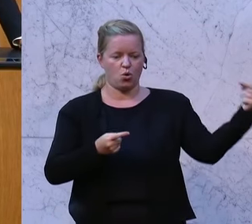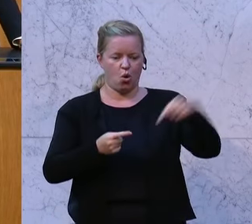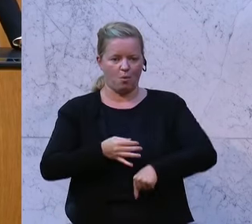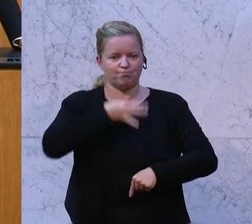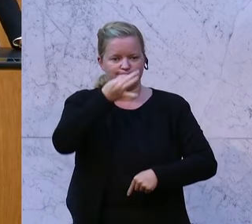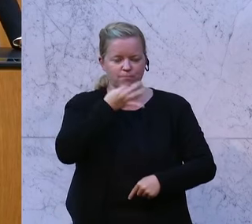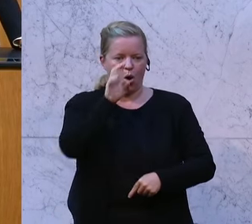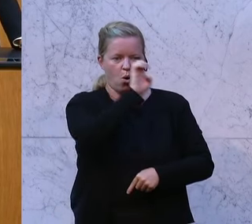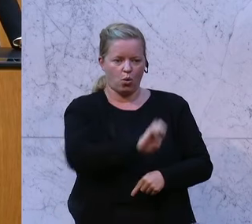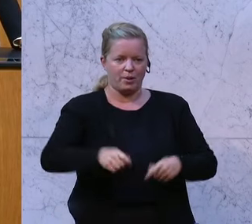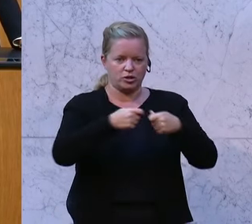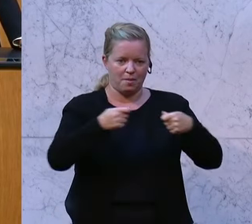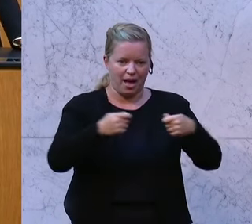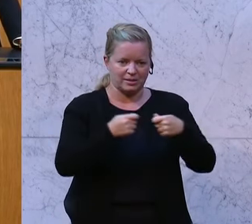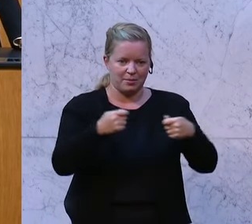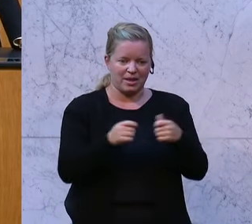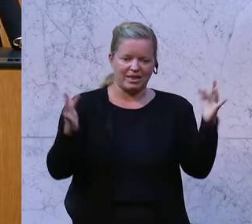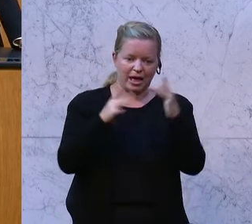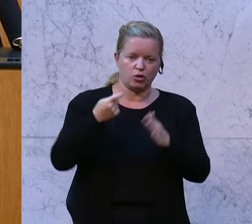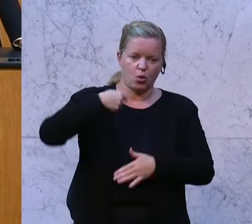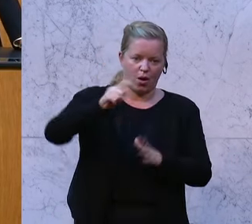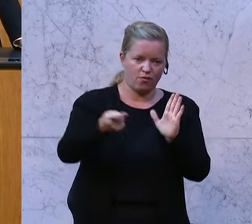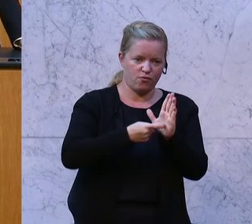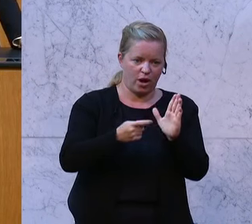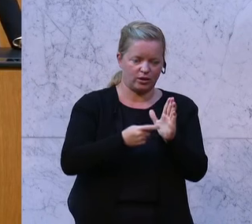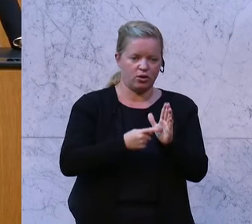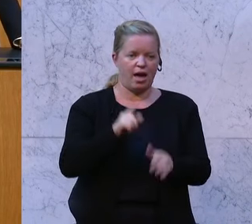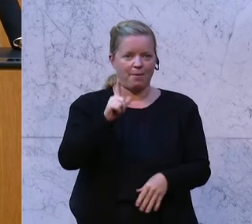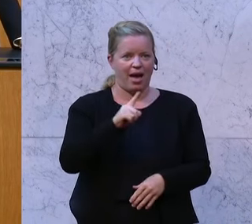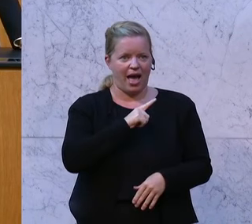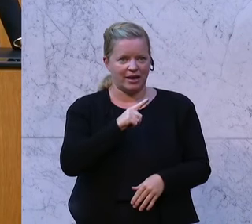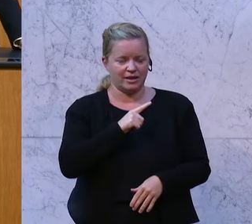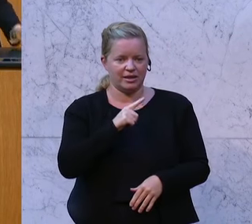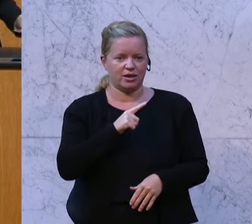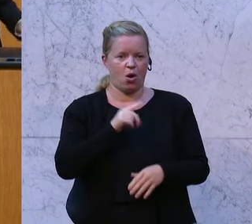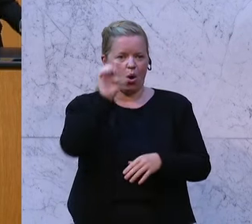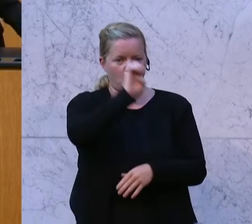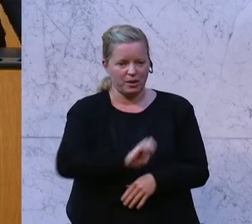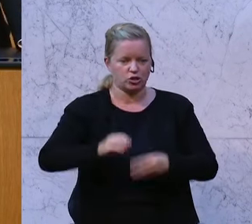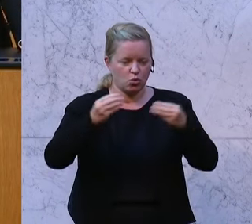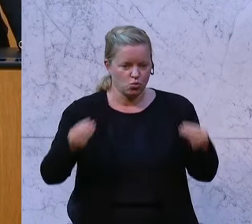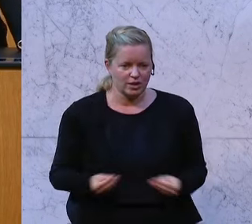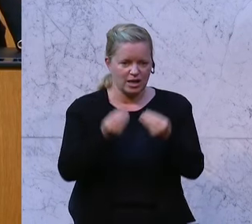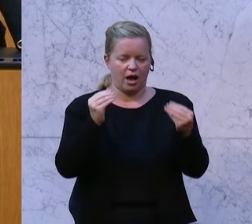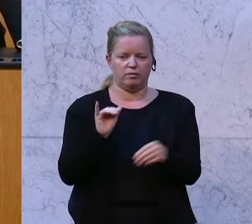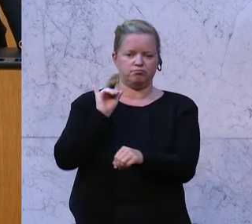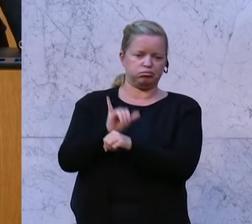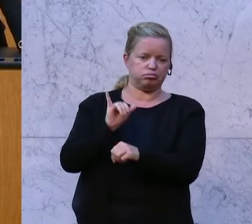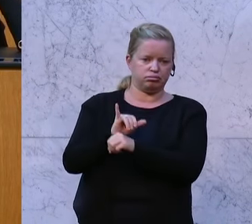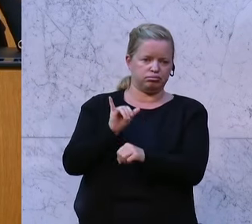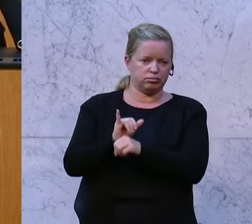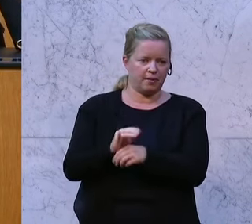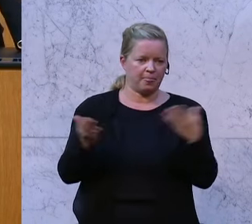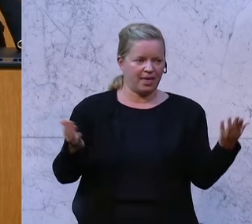Maßnahmen gegen die Teuerung zu fordern und dabei die eigentlichen europäischen Ursachen vollkommen außer Acht zu lassen.